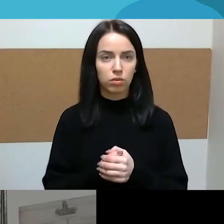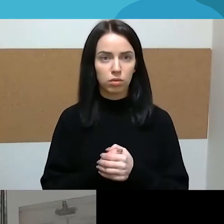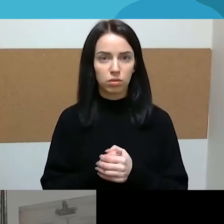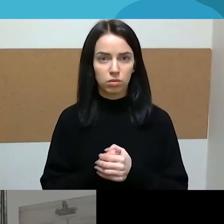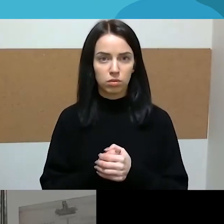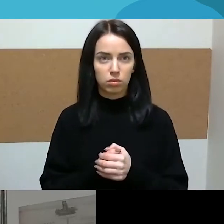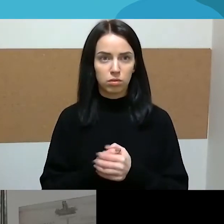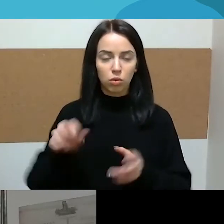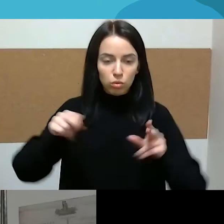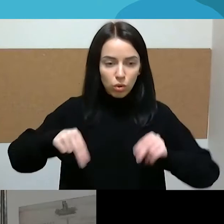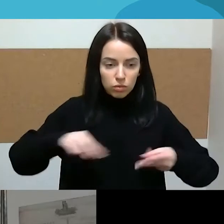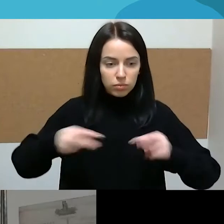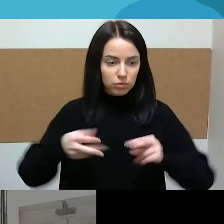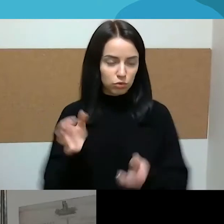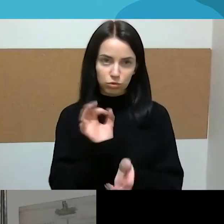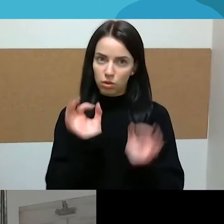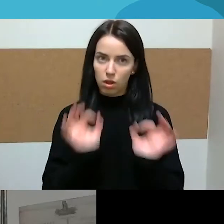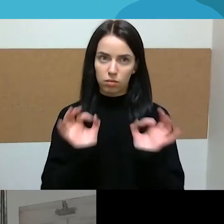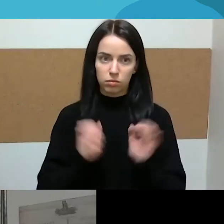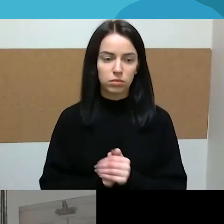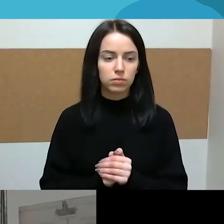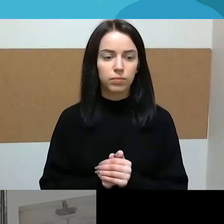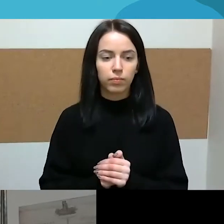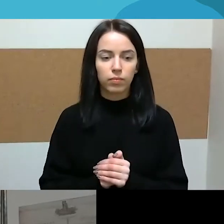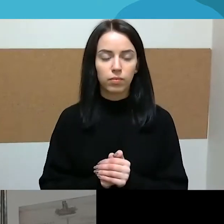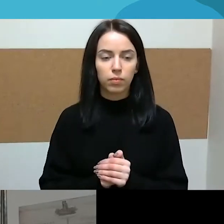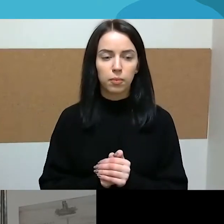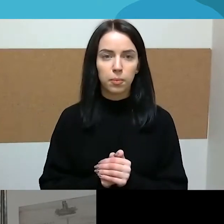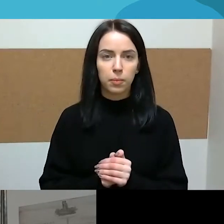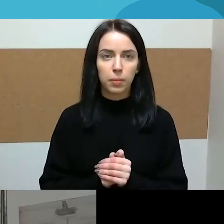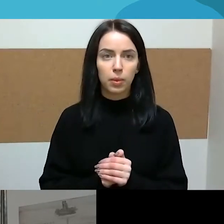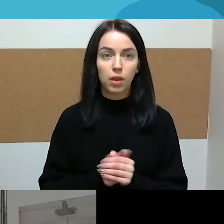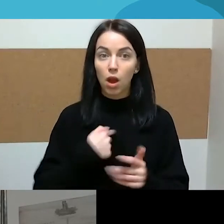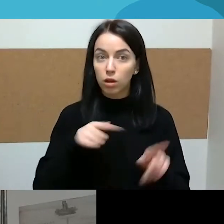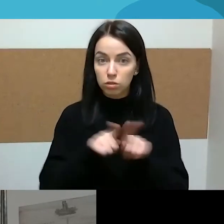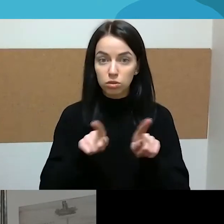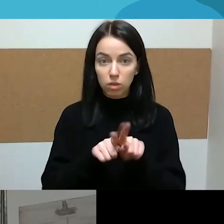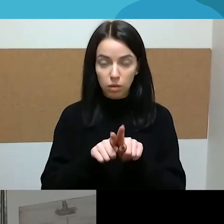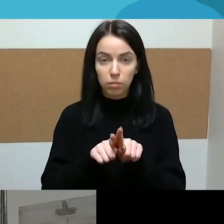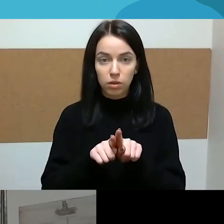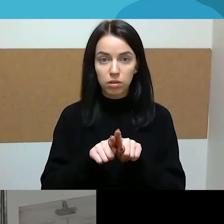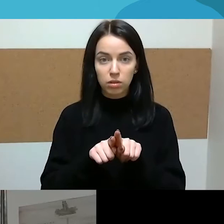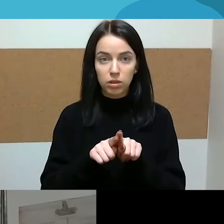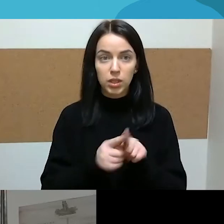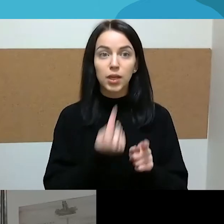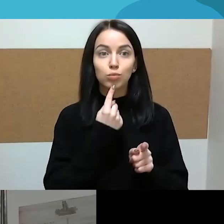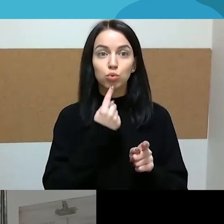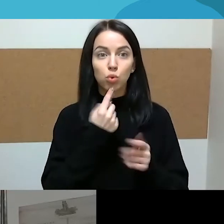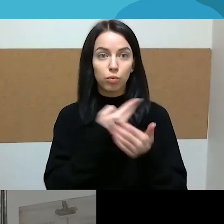sauskinių keisti. Tai lygiai taip pat ir mano, aš irgi dirbu skandinaviškai kompanijoj, tiksliau suomiškai, tai